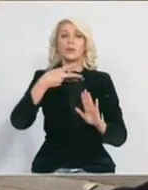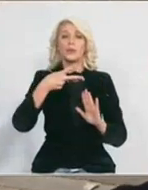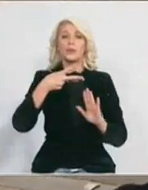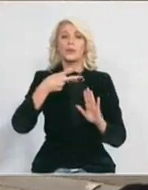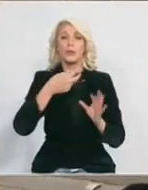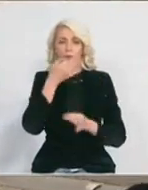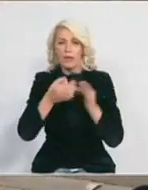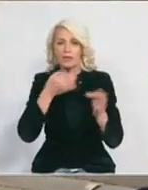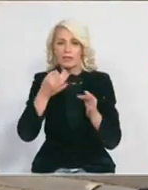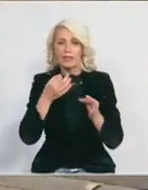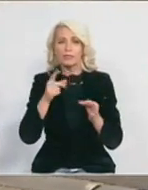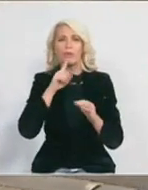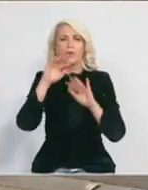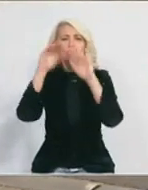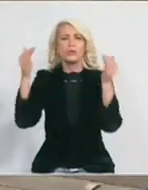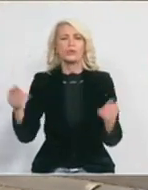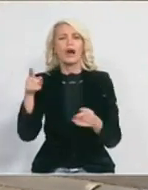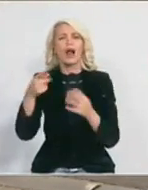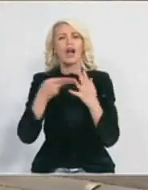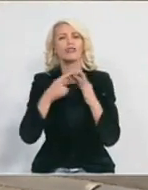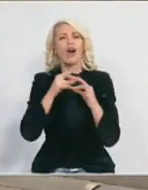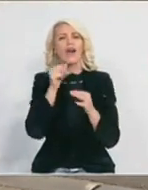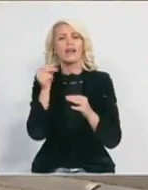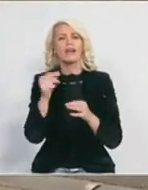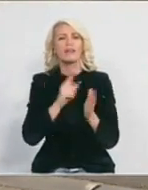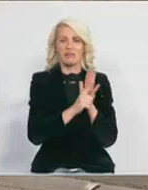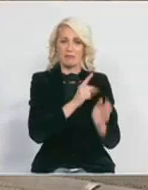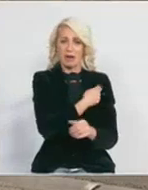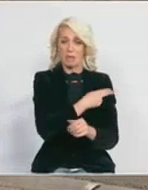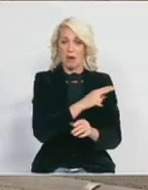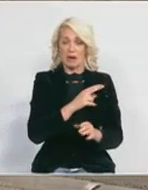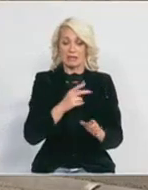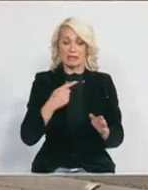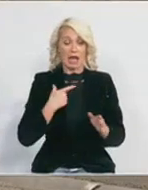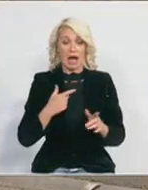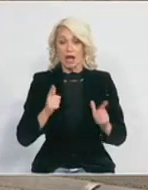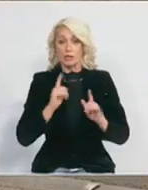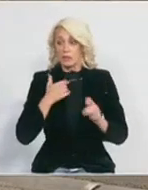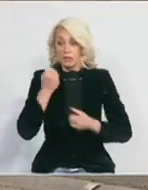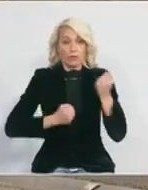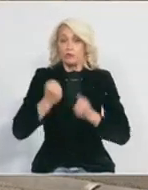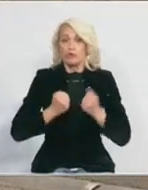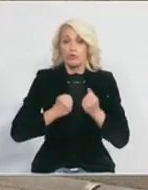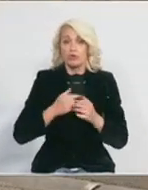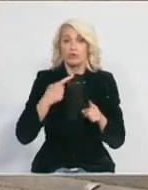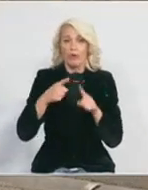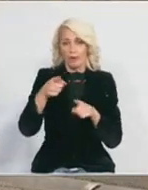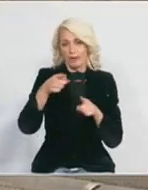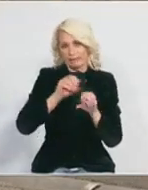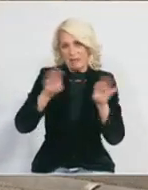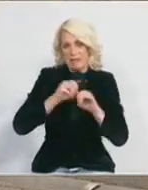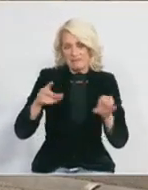se nalaze u Čajiru, u prirodenoj bolnici. Ja očekujem, nisam sada uspeo zbog brzine koje smo trebali da uključimo u vašu emisiju,